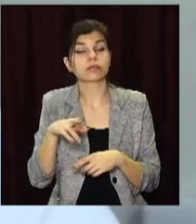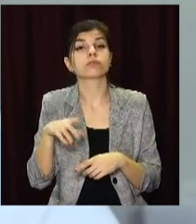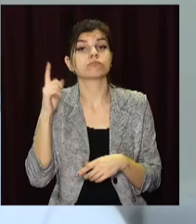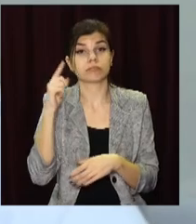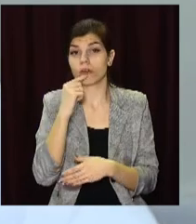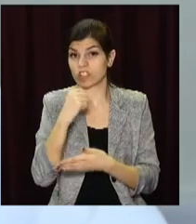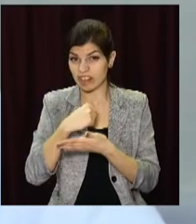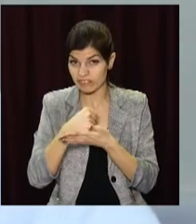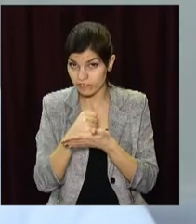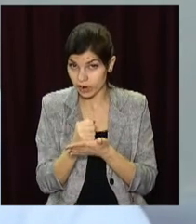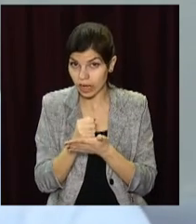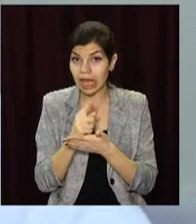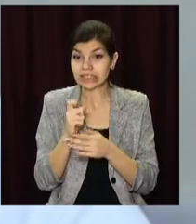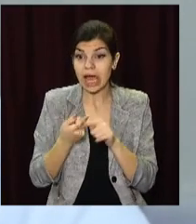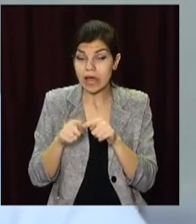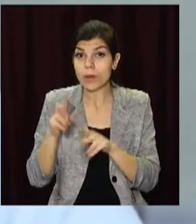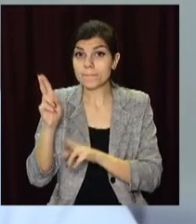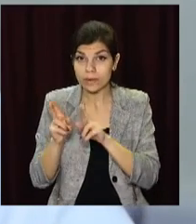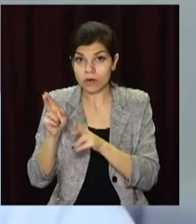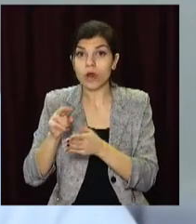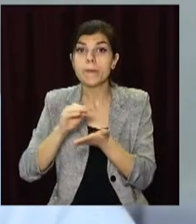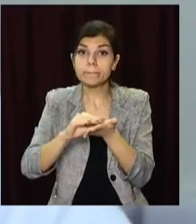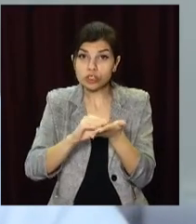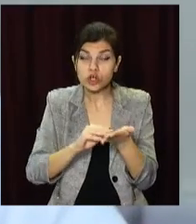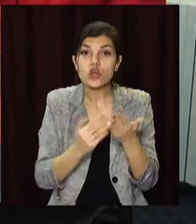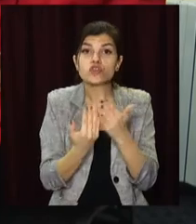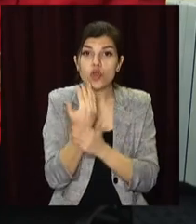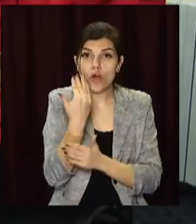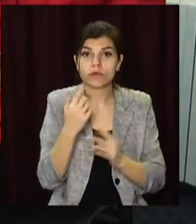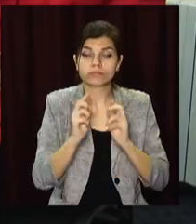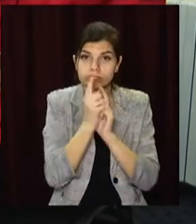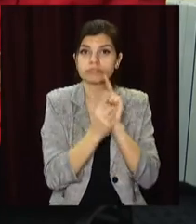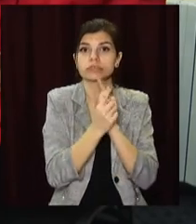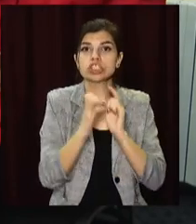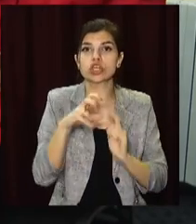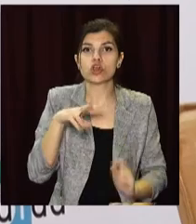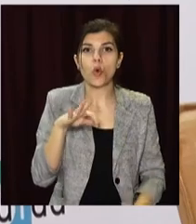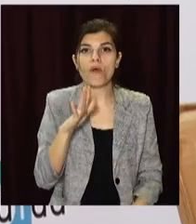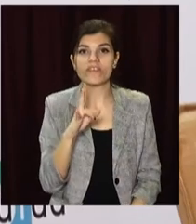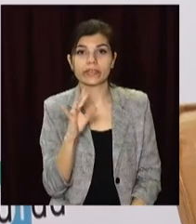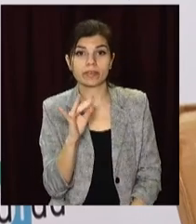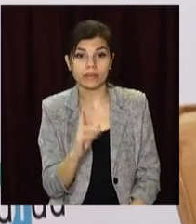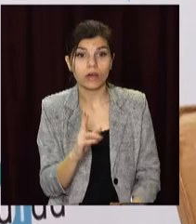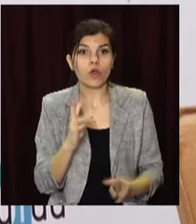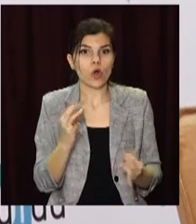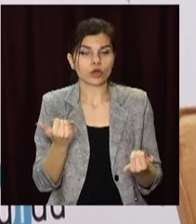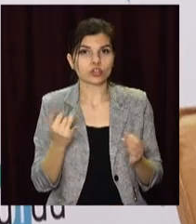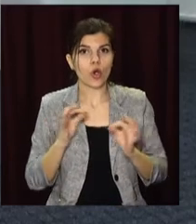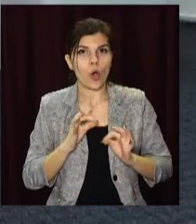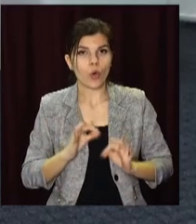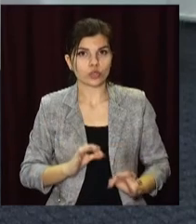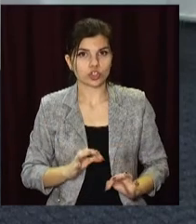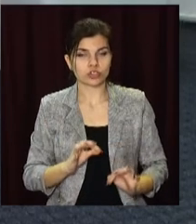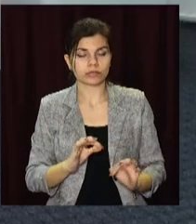затвердив, за цим правописом пишуть нові словники. Однак нині, кажуть правники, сталася юридична колізія.